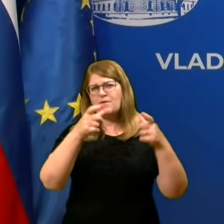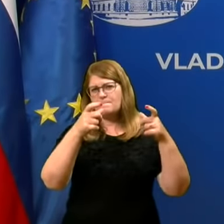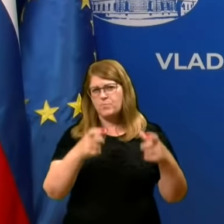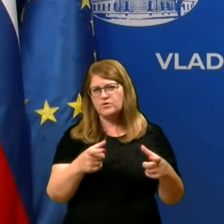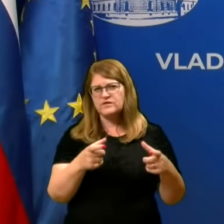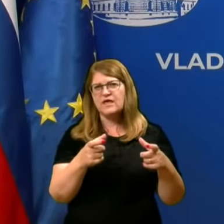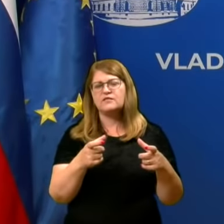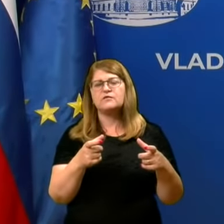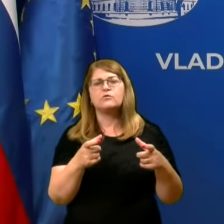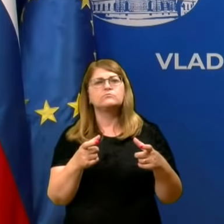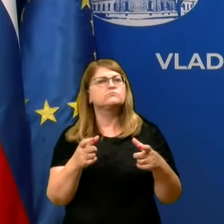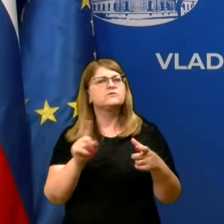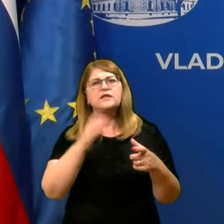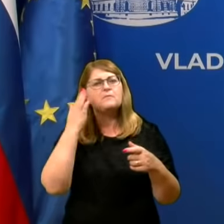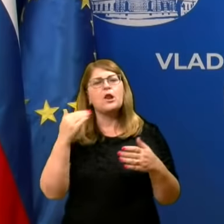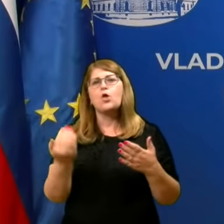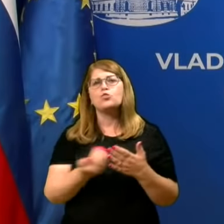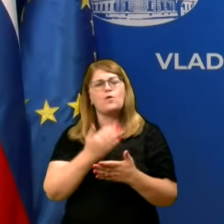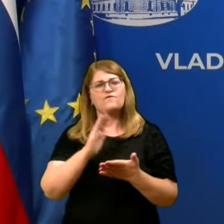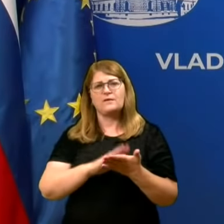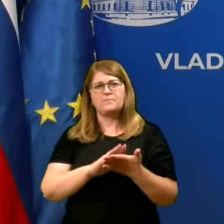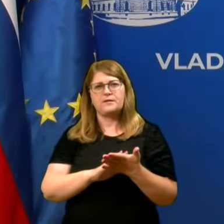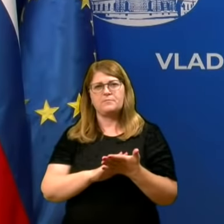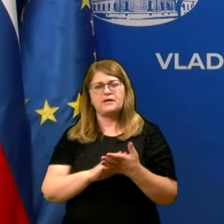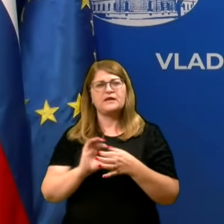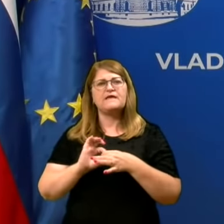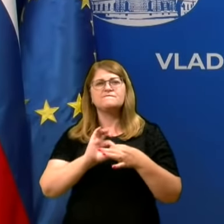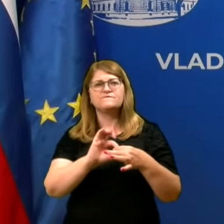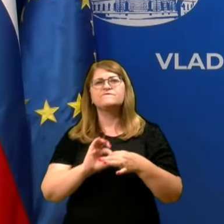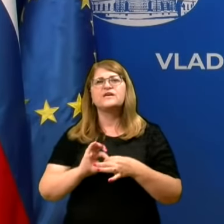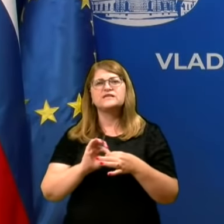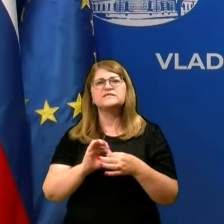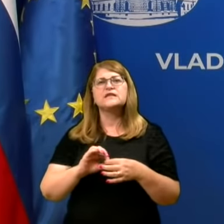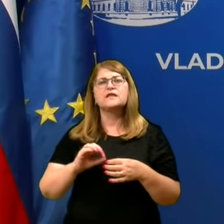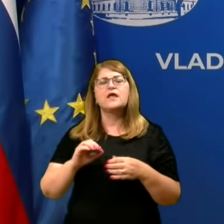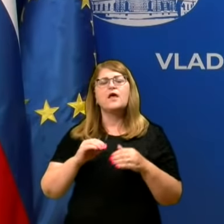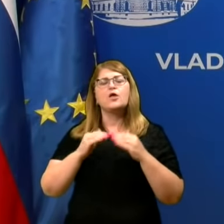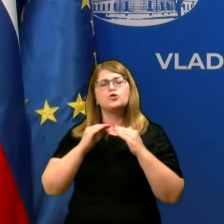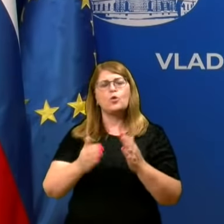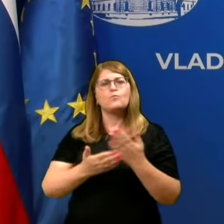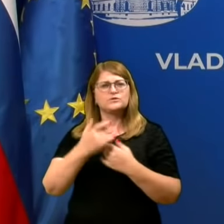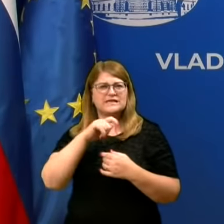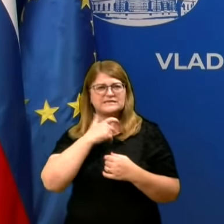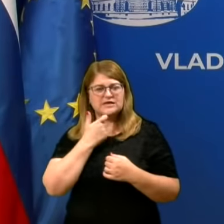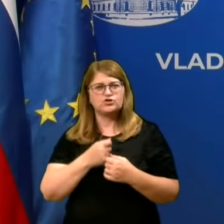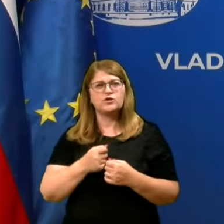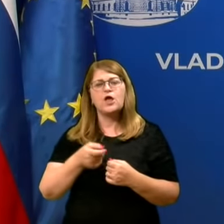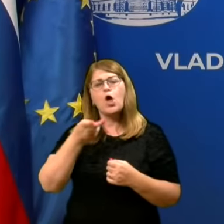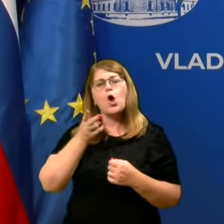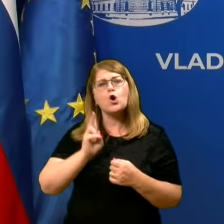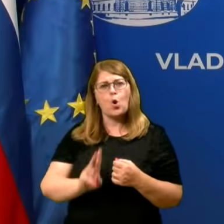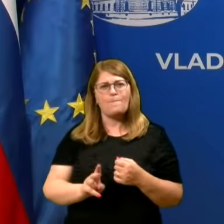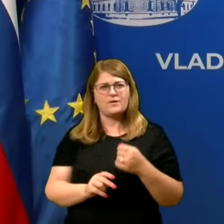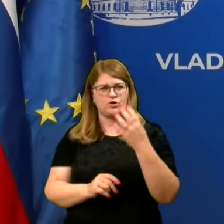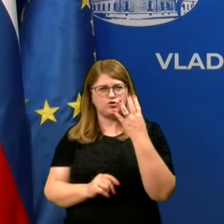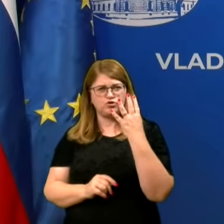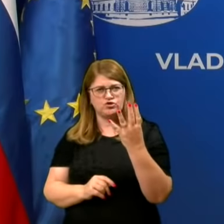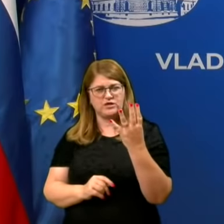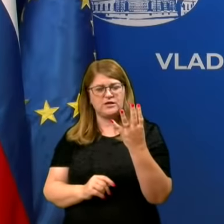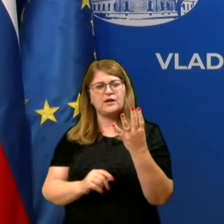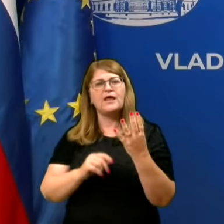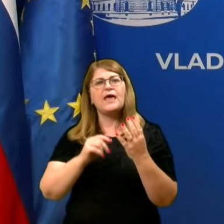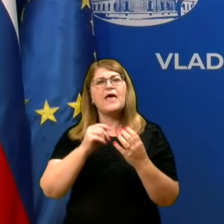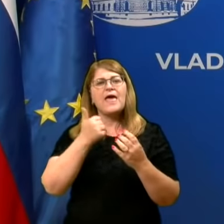podjetja, torej ni bilo novih premirov v vezanih z DSO v včerajnišnjem dnev. V Kopru imamo štiri premire, eden je